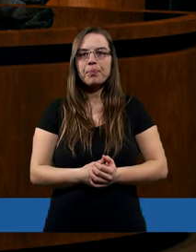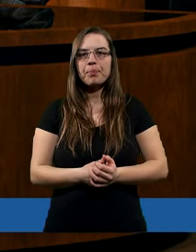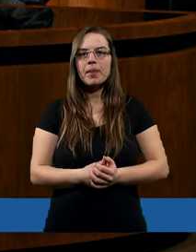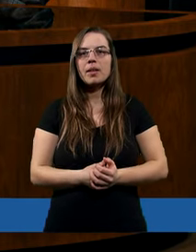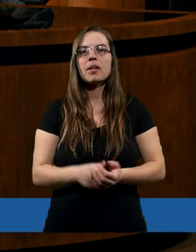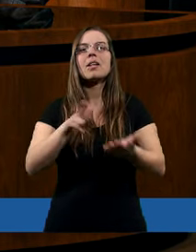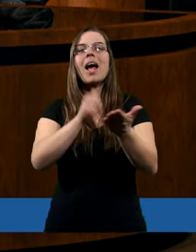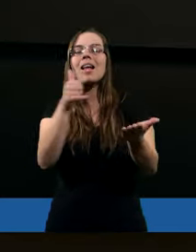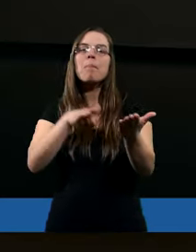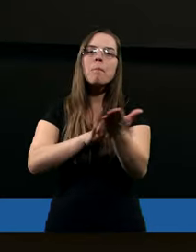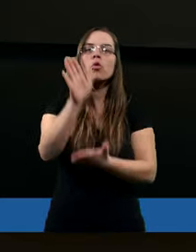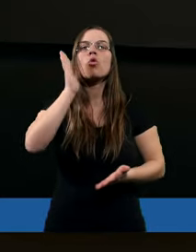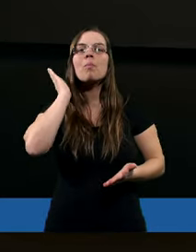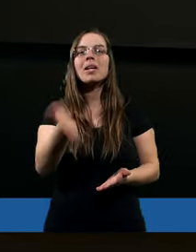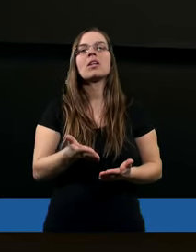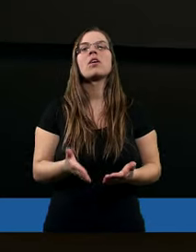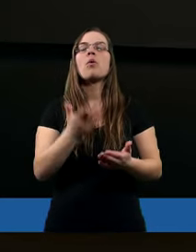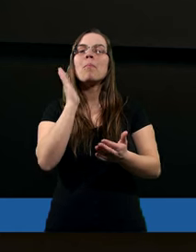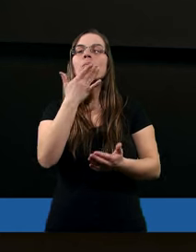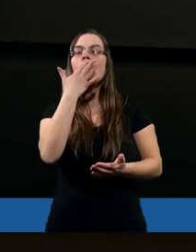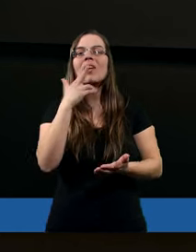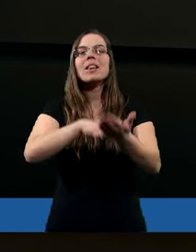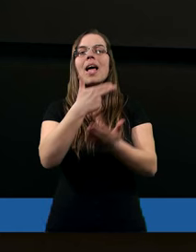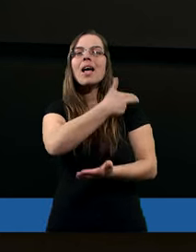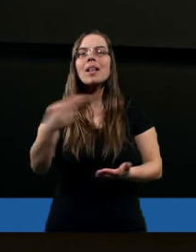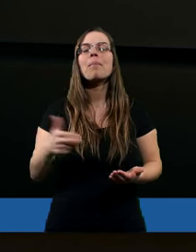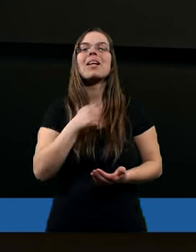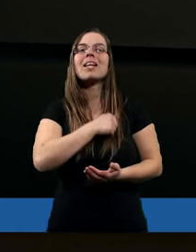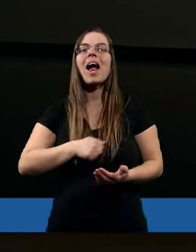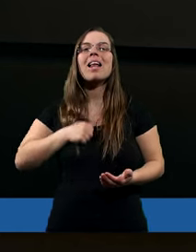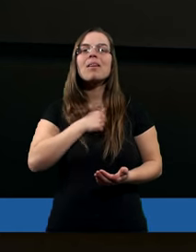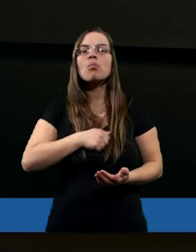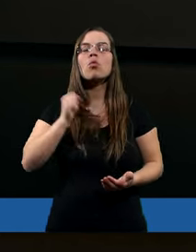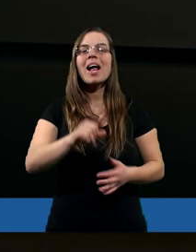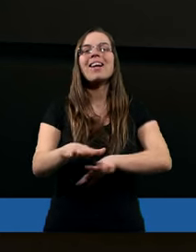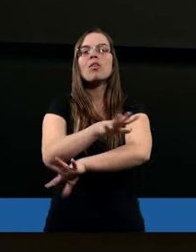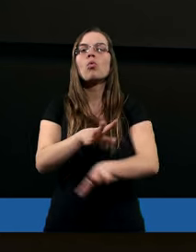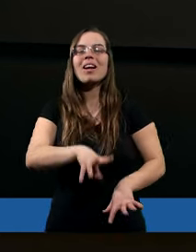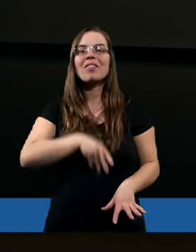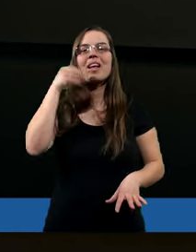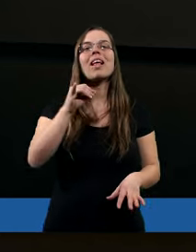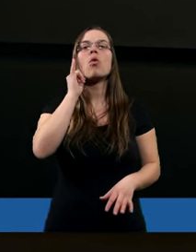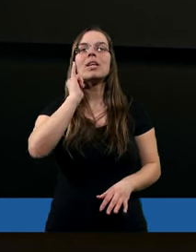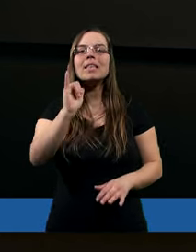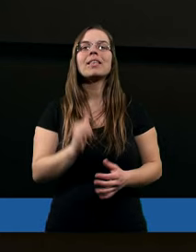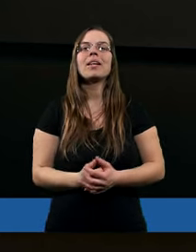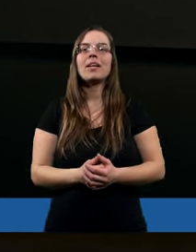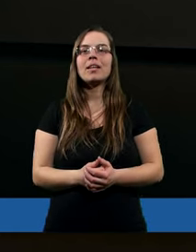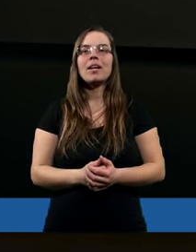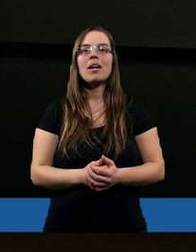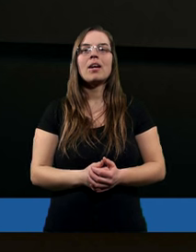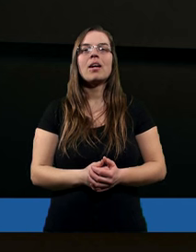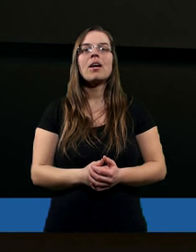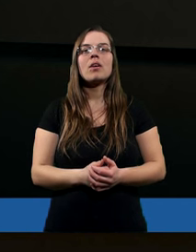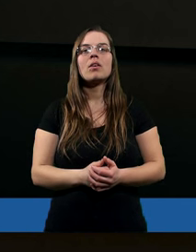Na samym początku będziemy chcieli mówić na temat Zasmucania Ducha Świętego. I